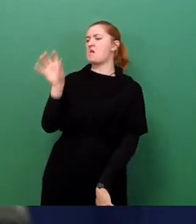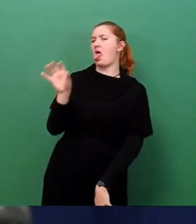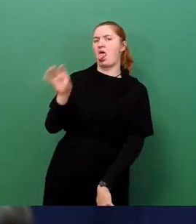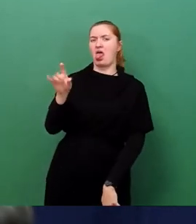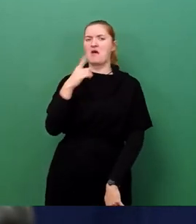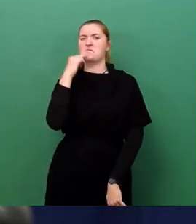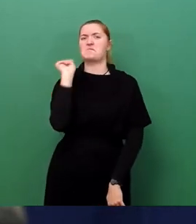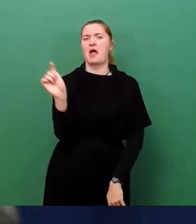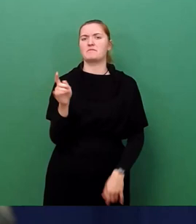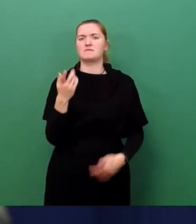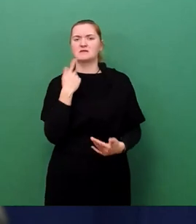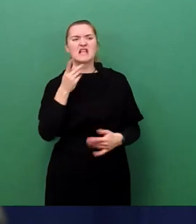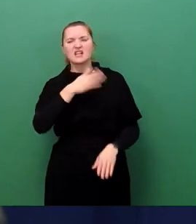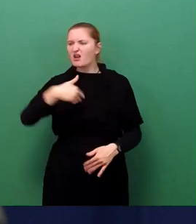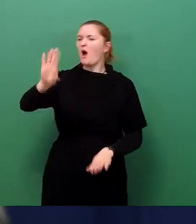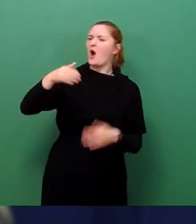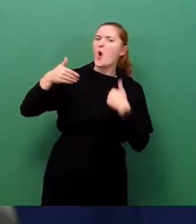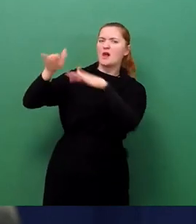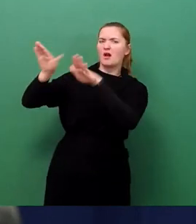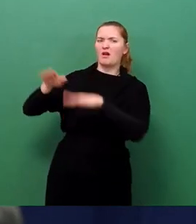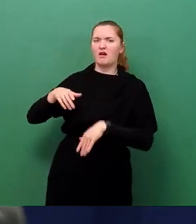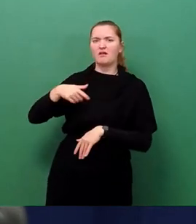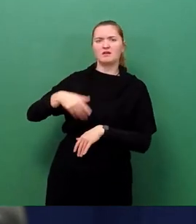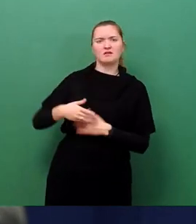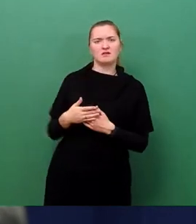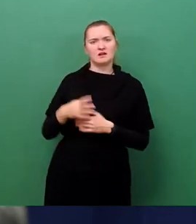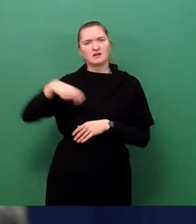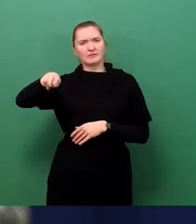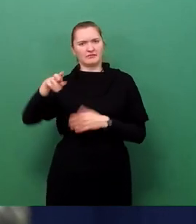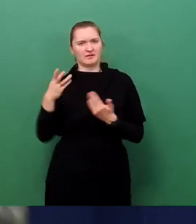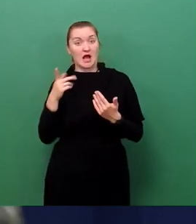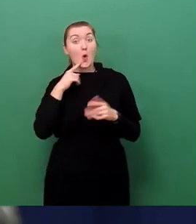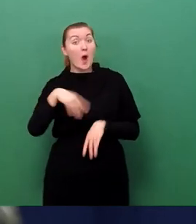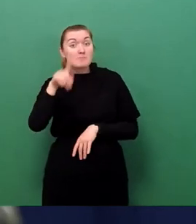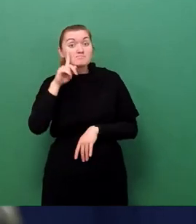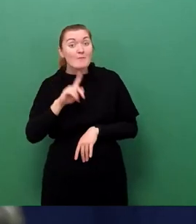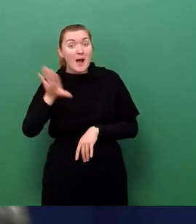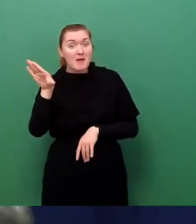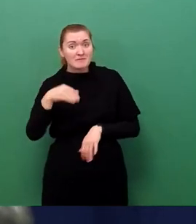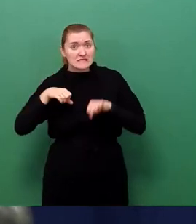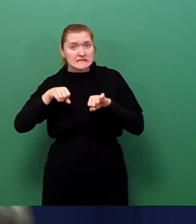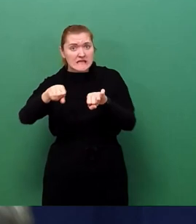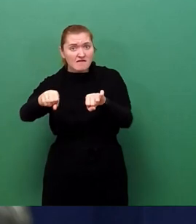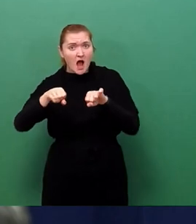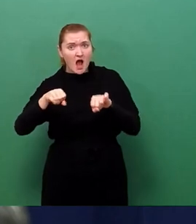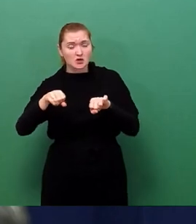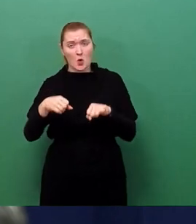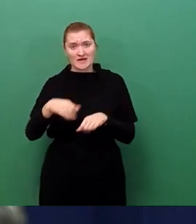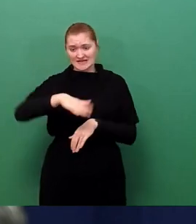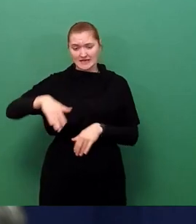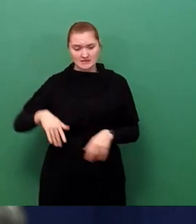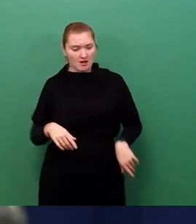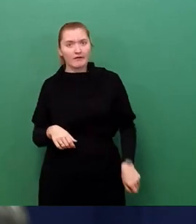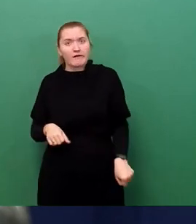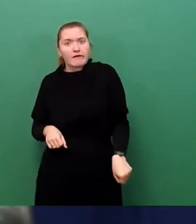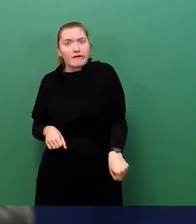gefälligst an den Rand zu gehen haben. Das betrifft auch Mütter mit Kinderwagen, deren Kinder neben ihr laufen. Und sie